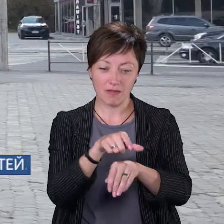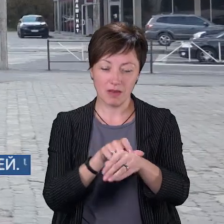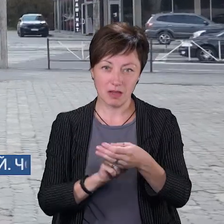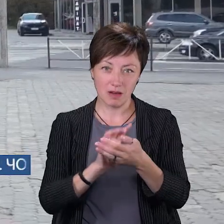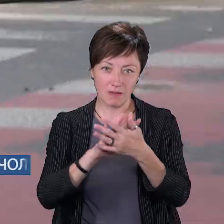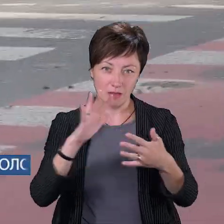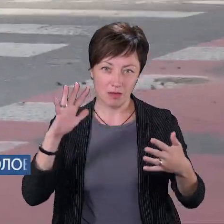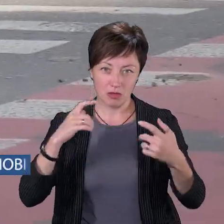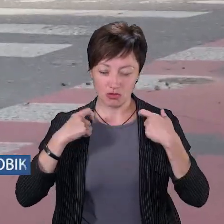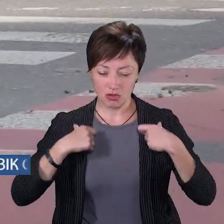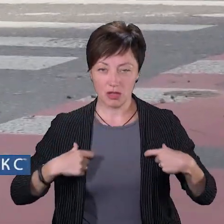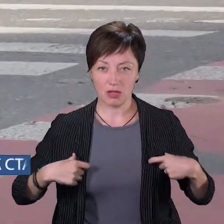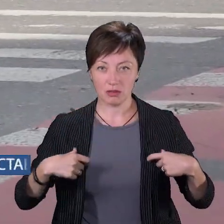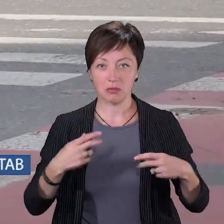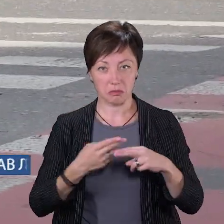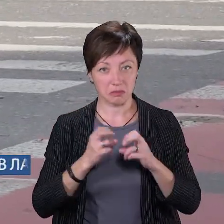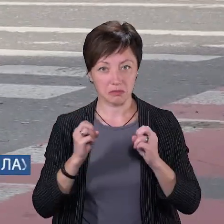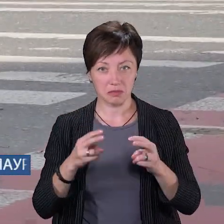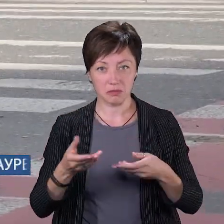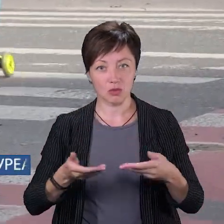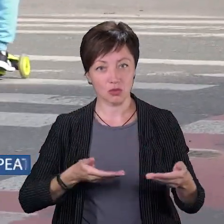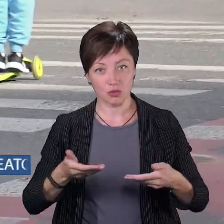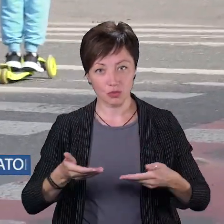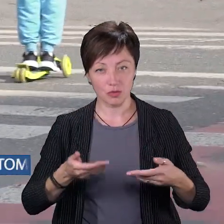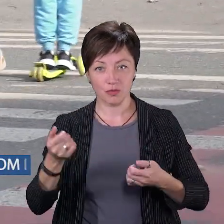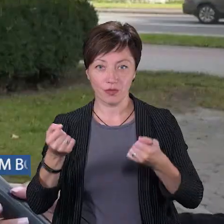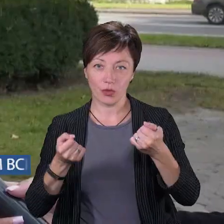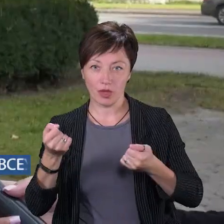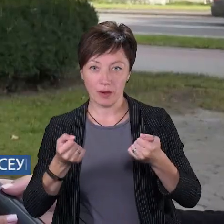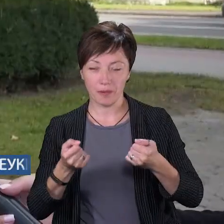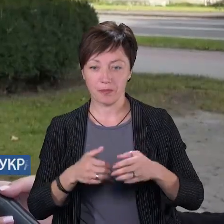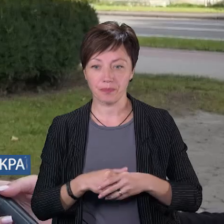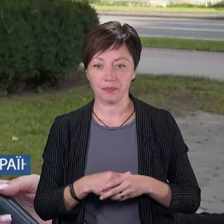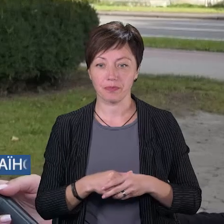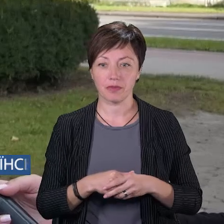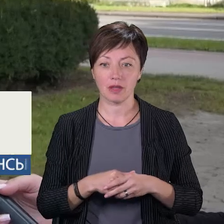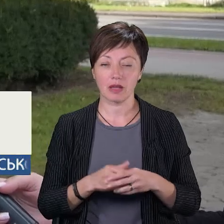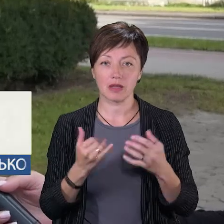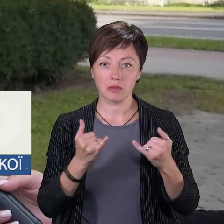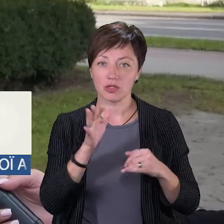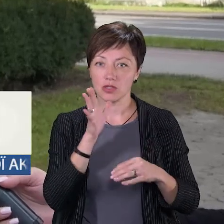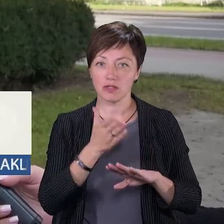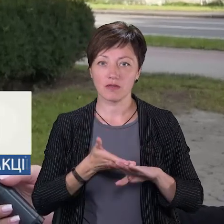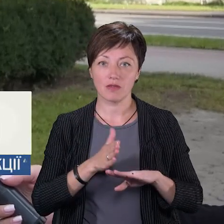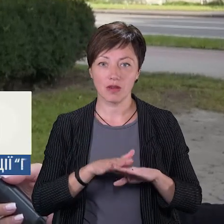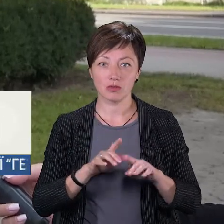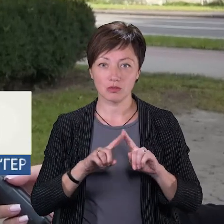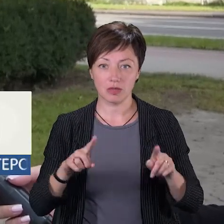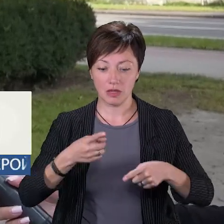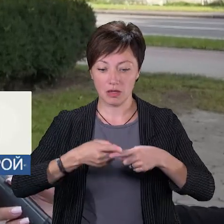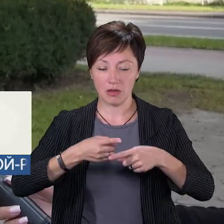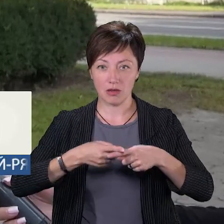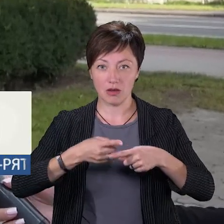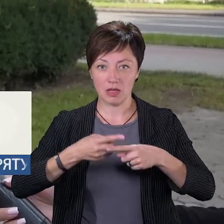світловідбивні желатки убезпечують як пішохода, так і водія. На теперішній час дуже важко, особливо, де перекрістки